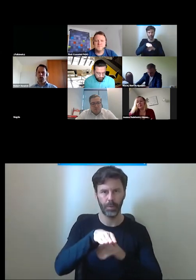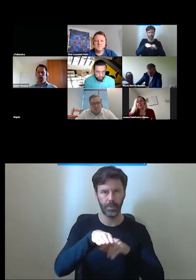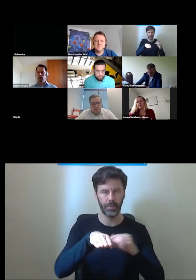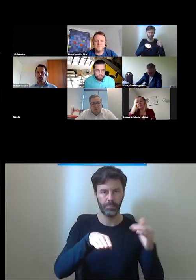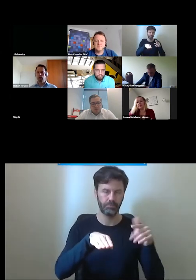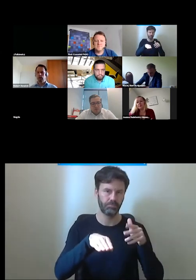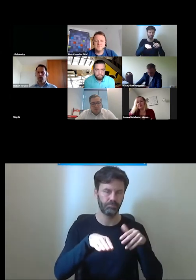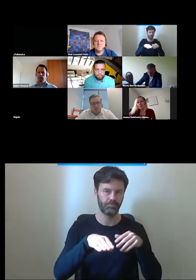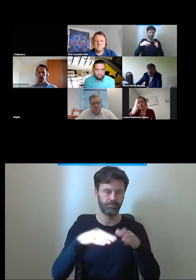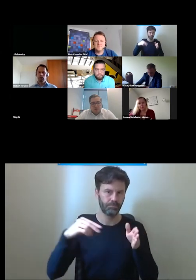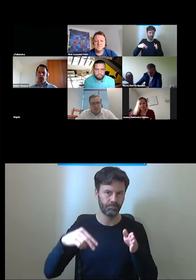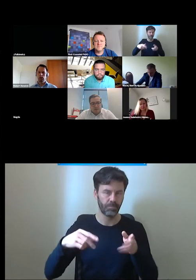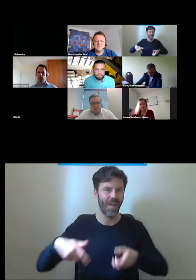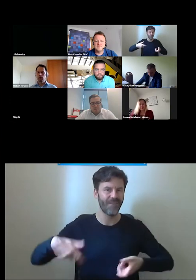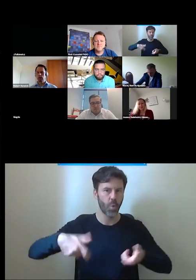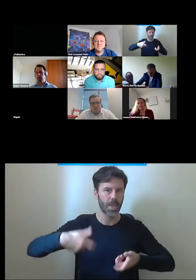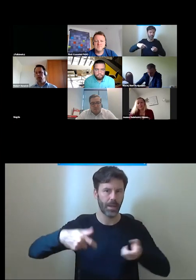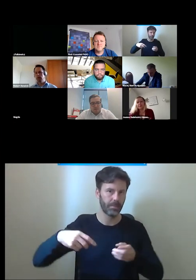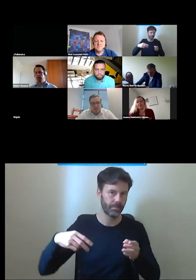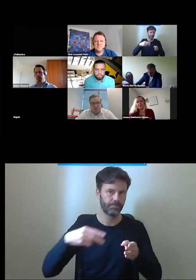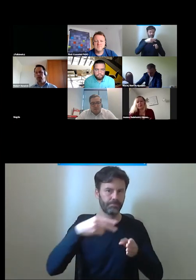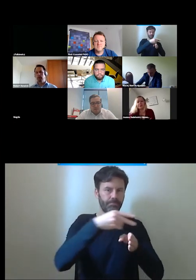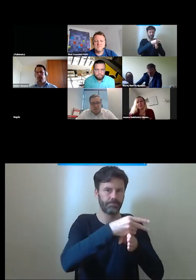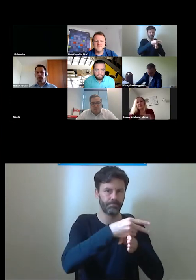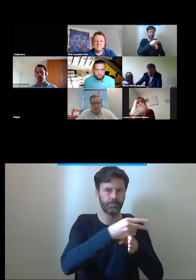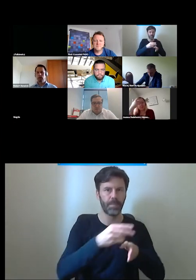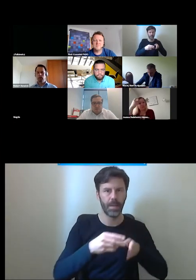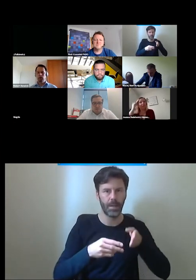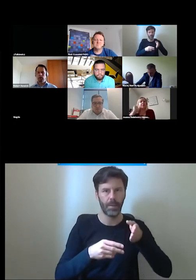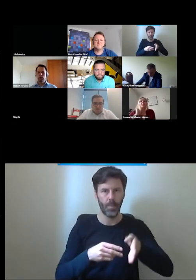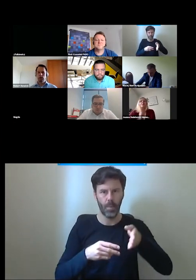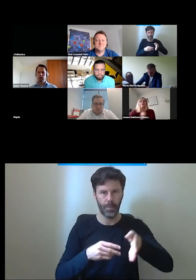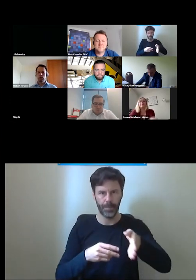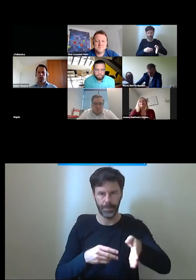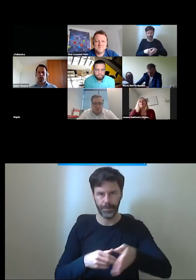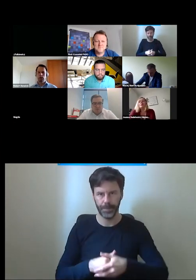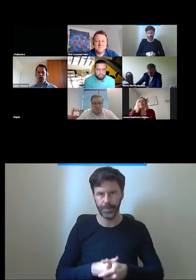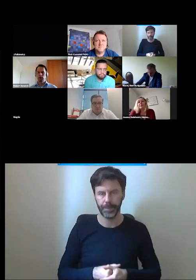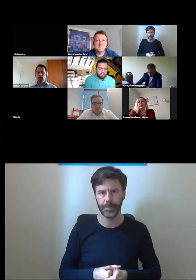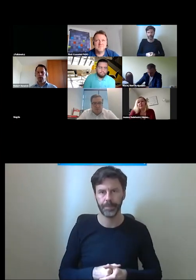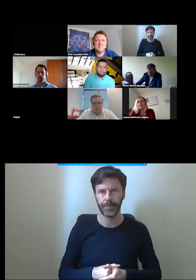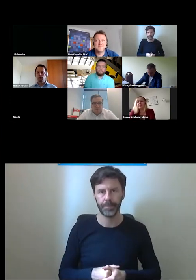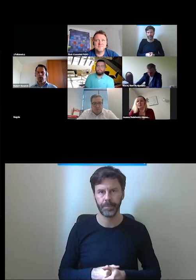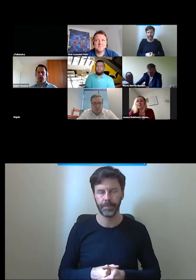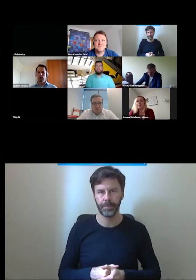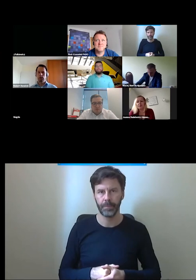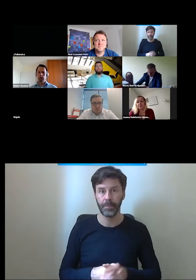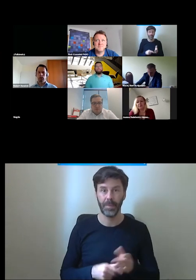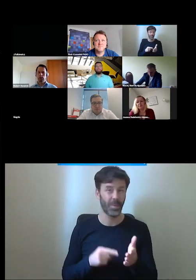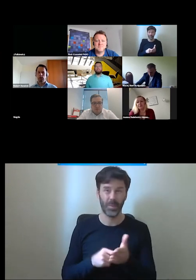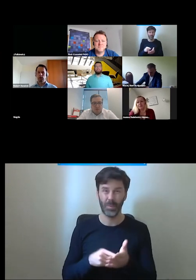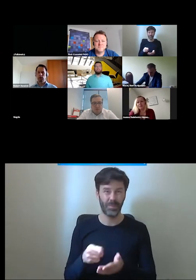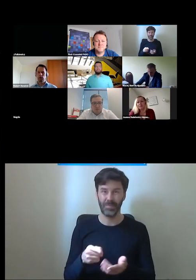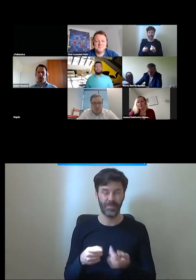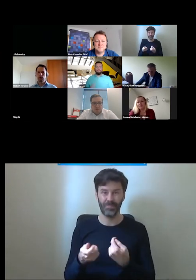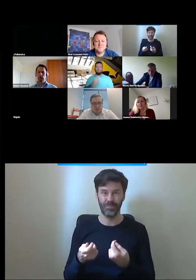się dostać i wjechać z ich poziomu na pokład pociągu natomiast o tym rozwiązaniu nie rozmawiamy z tego względu tak jak powiedziałem